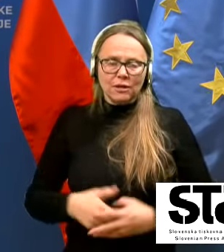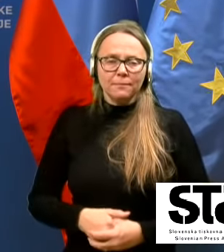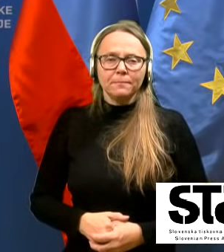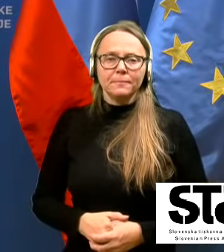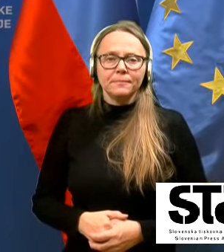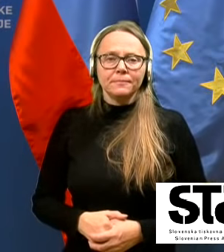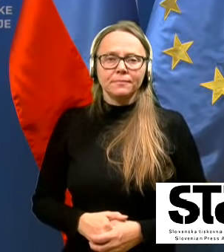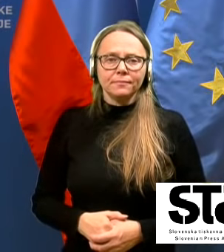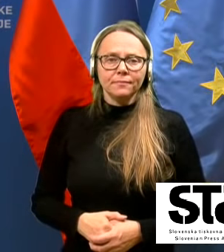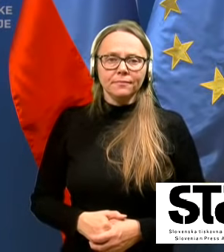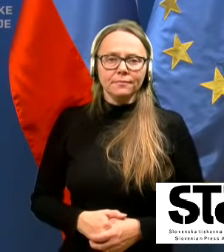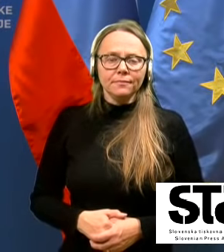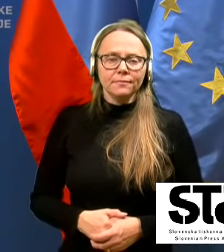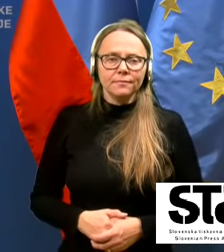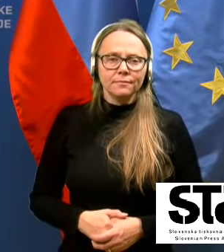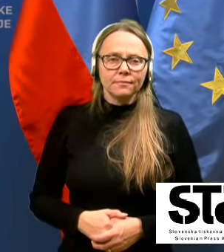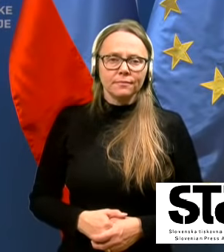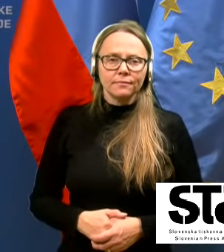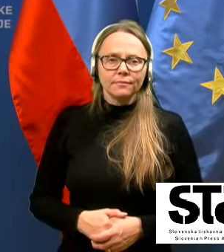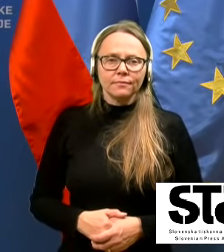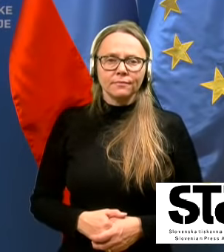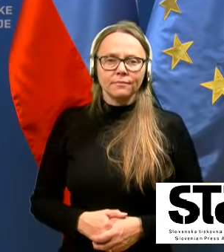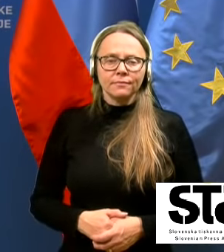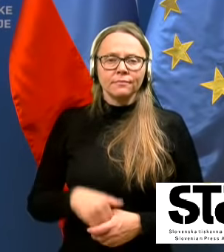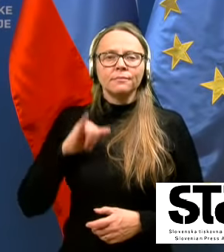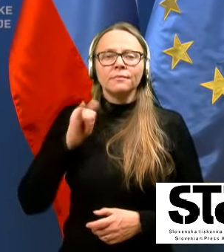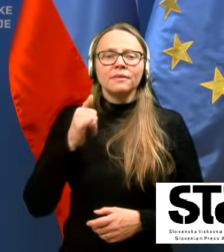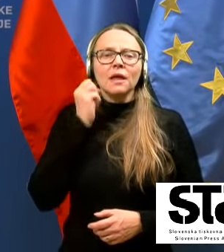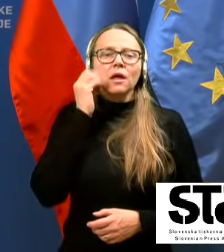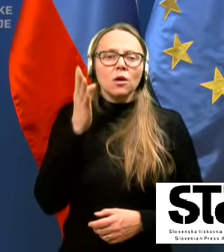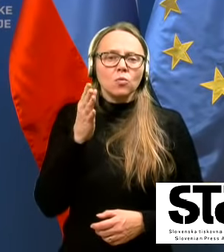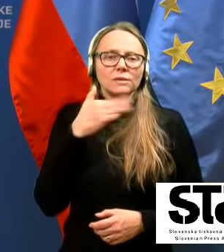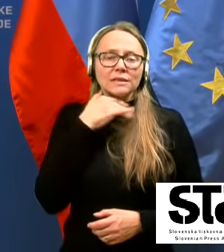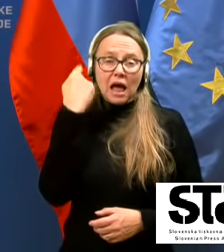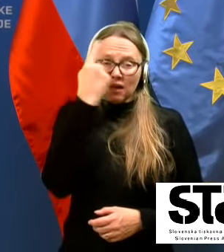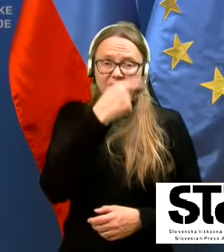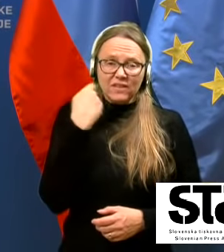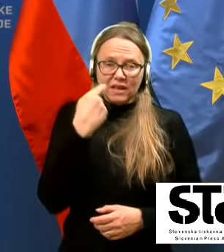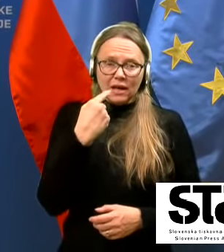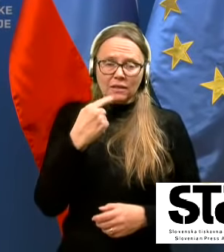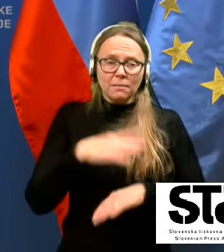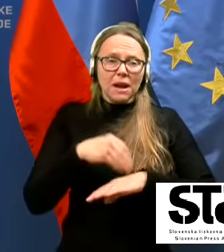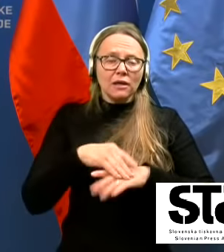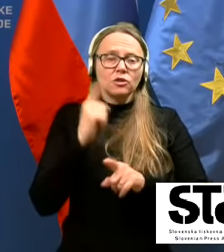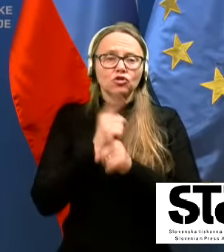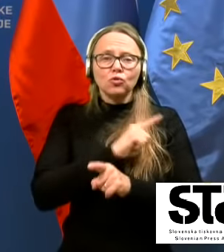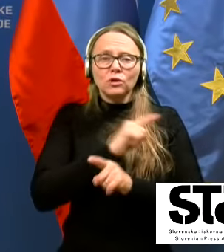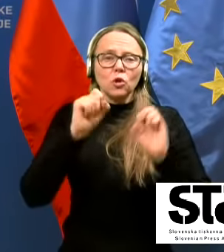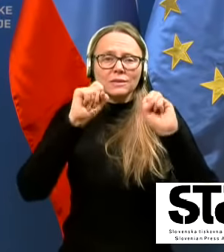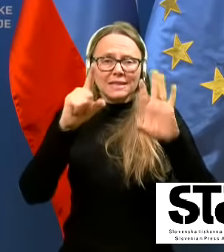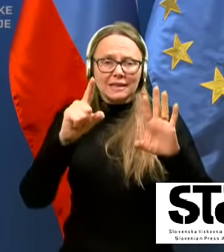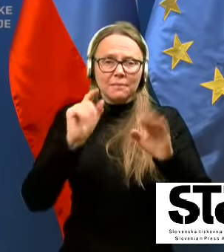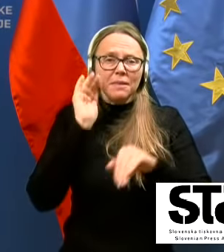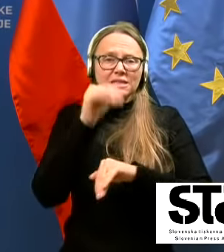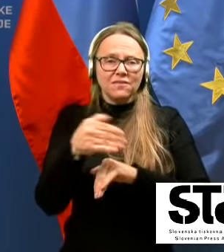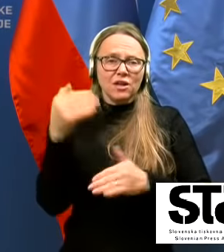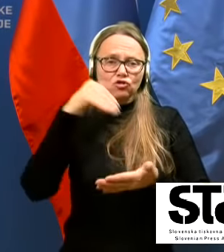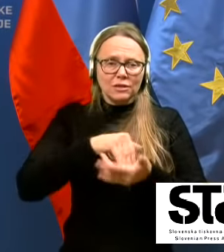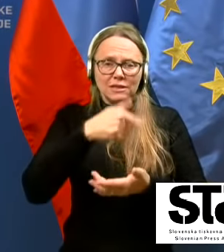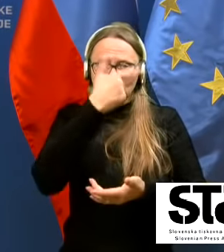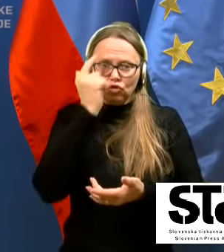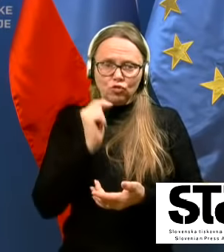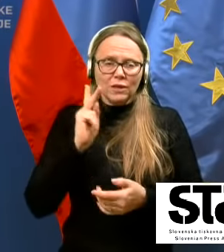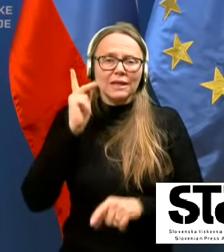je vsak vikend praktično tudi do sedemnajst in več tisoč ljudi, ki se